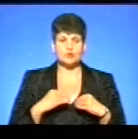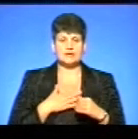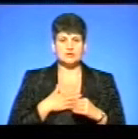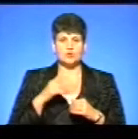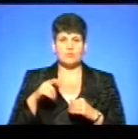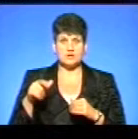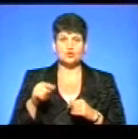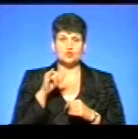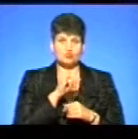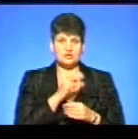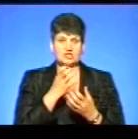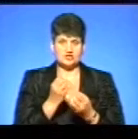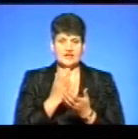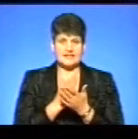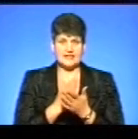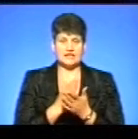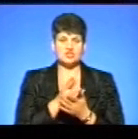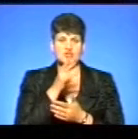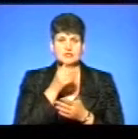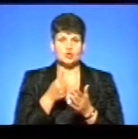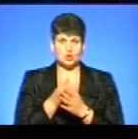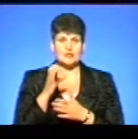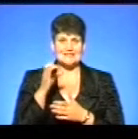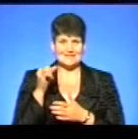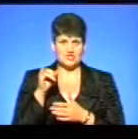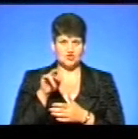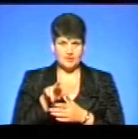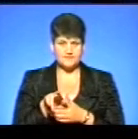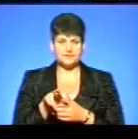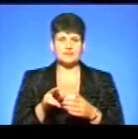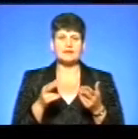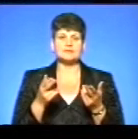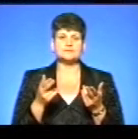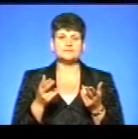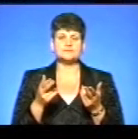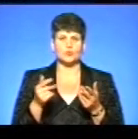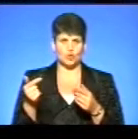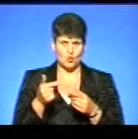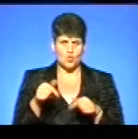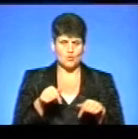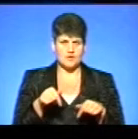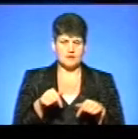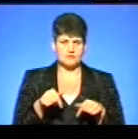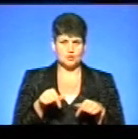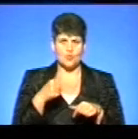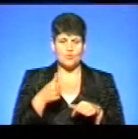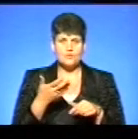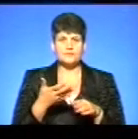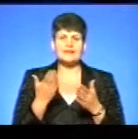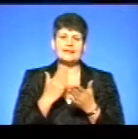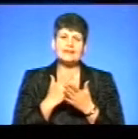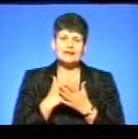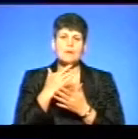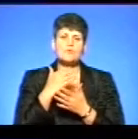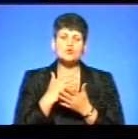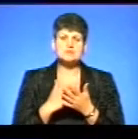і сказати, що в них ще є час до січня? Ну, звичайно, дивіться. Тобто до грудня, до кінця цього року. Ну, є відповідні процедури,